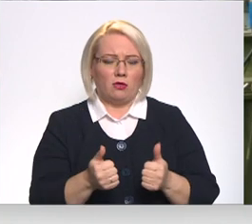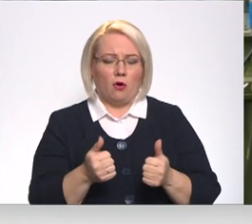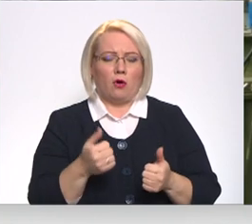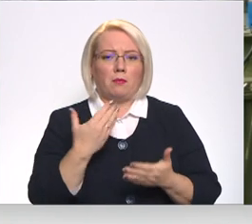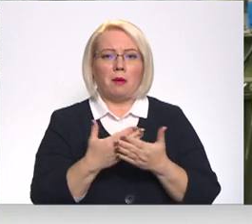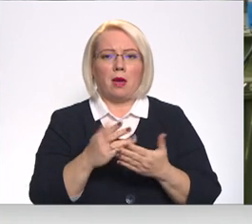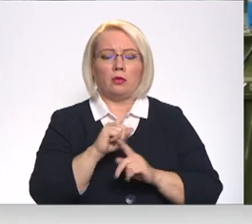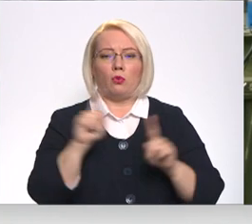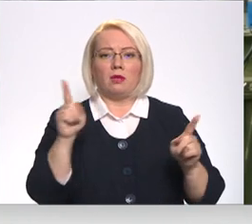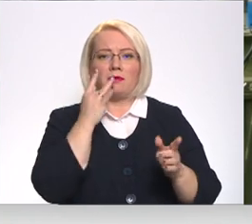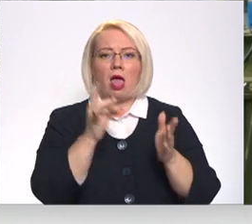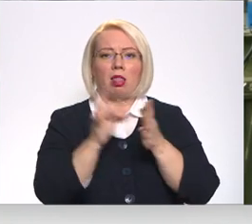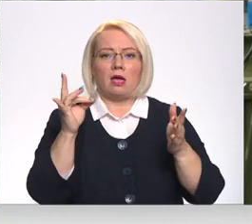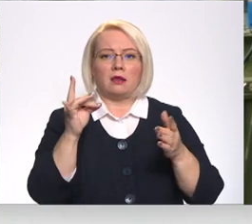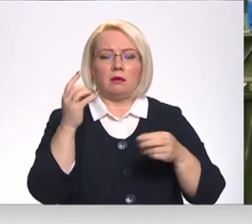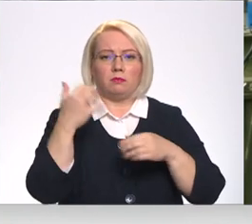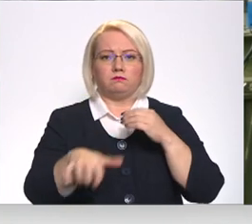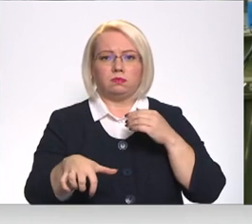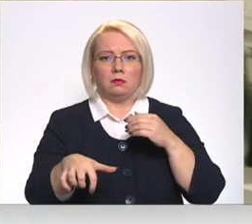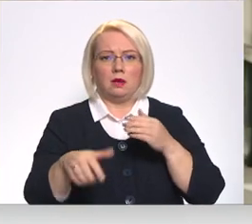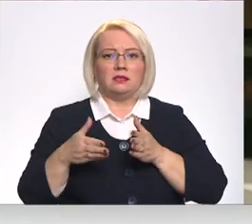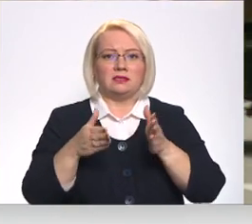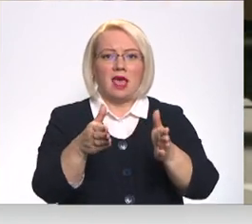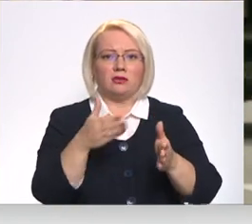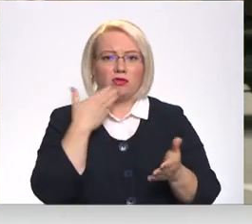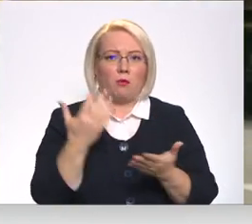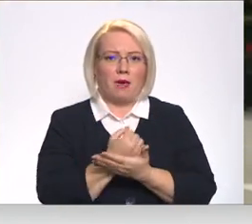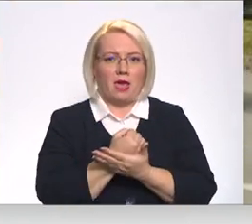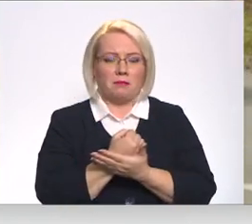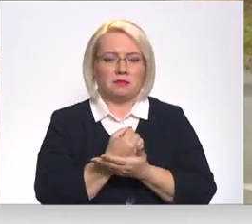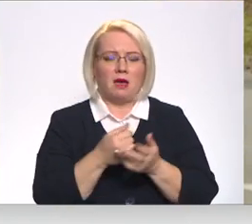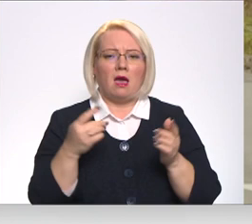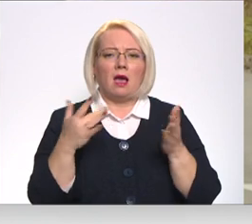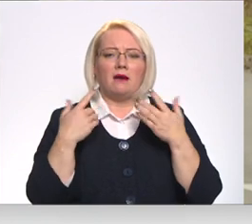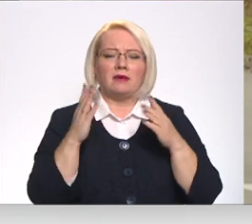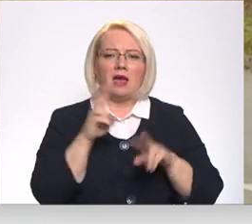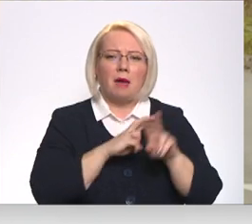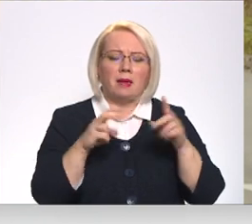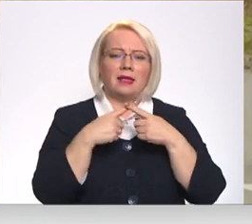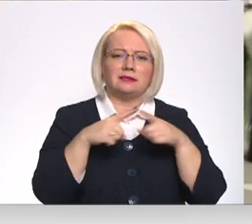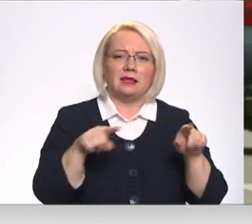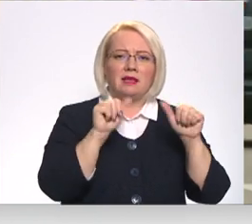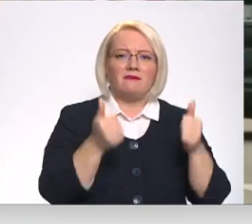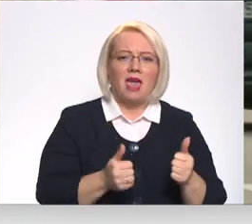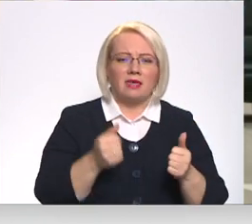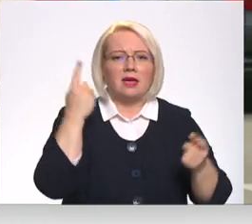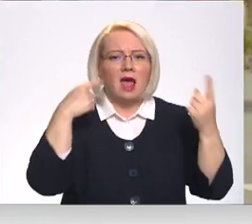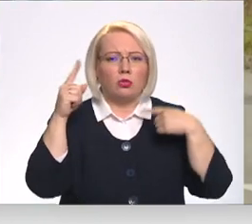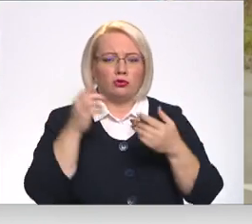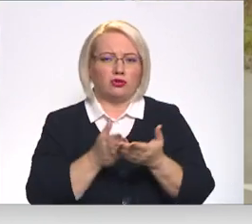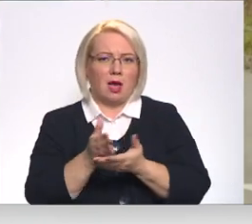elektroenerģijas pārtraukums būt ceļši nepiejams. Kāda ir alternatīva veida ar izcinājumu radoši gan izvēpīja?